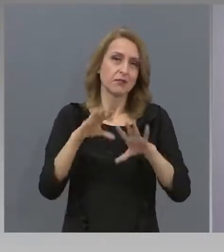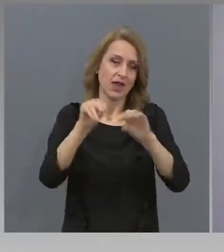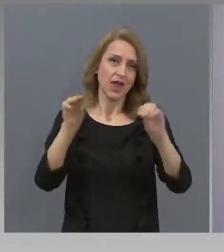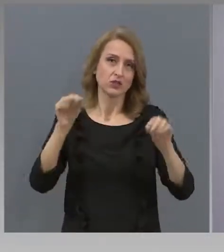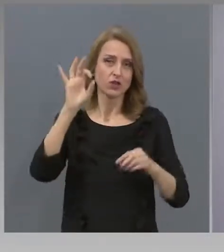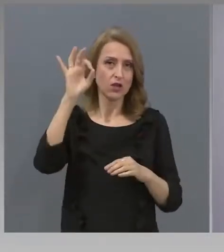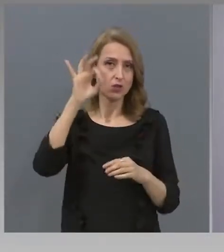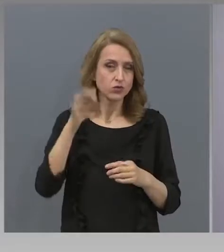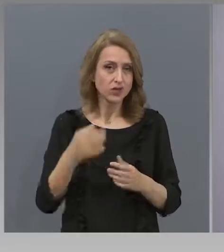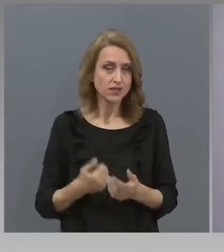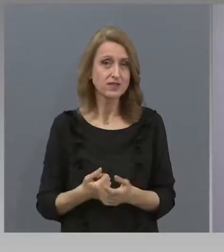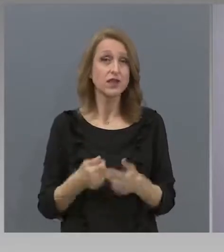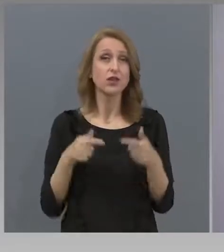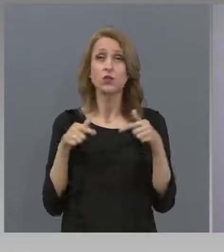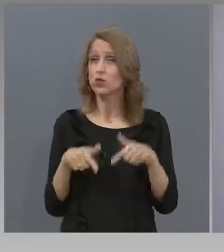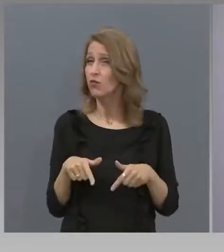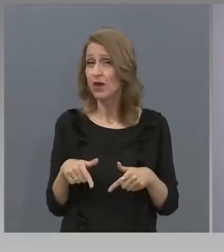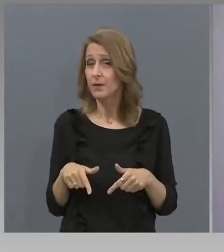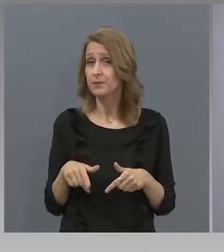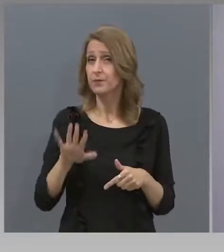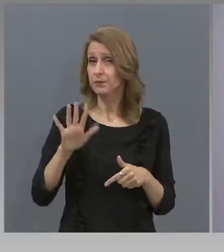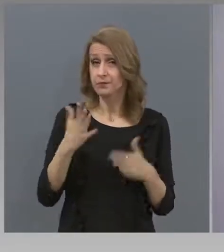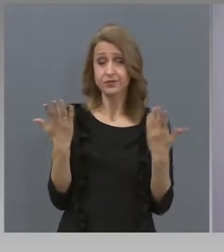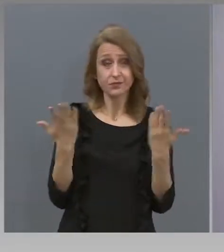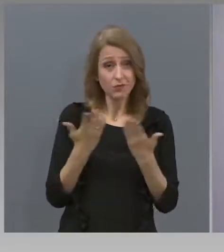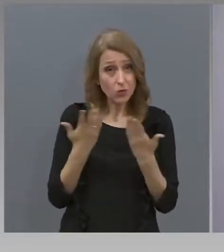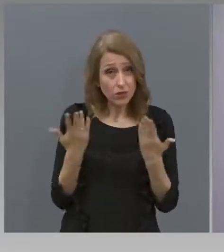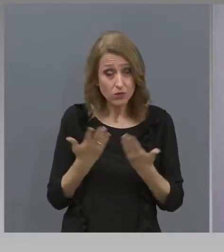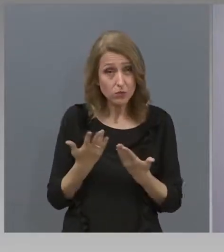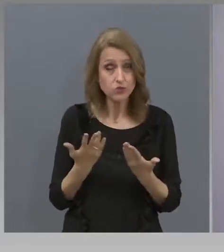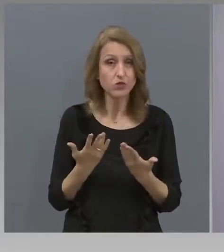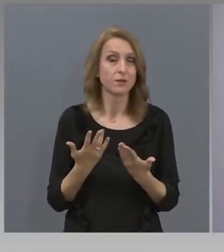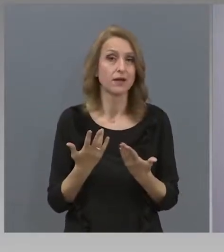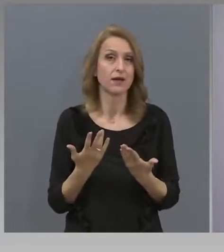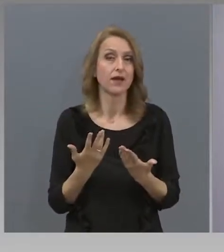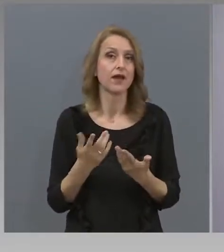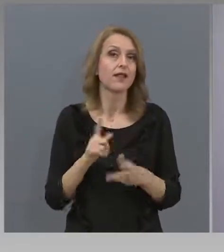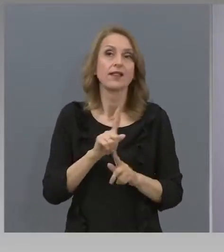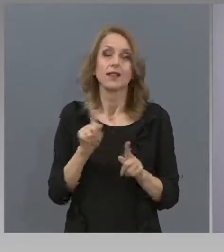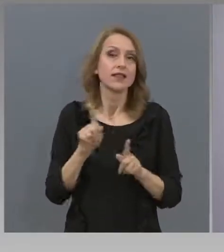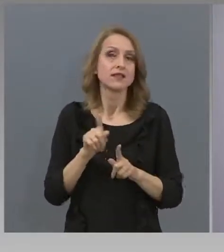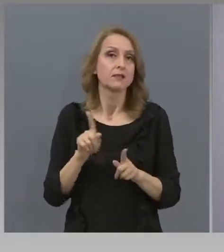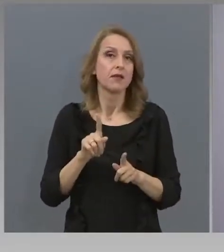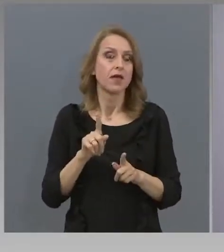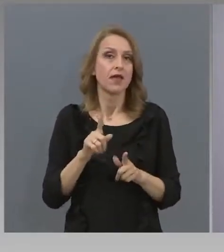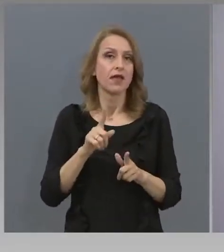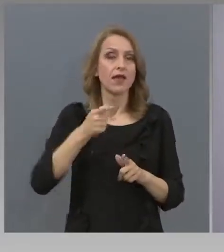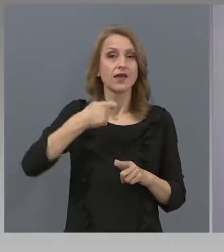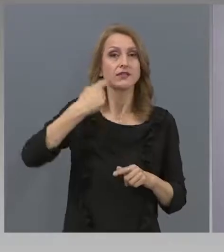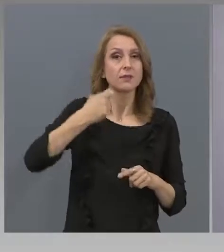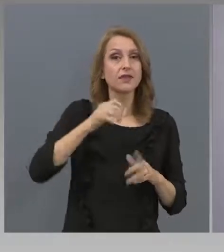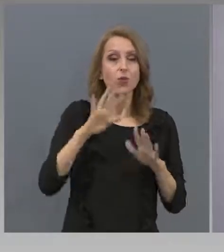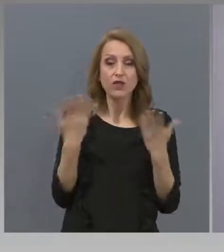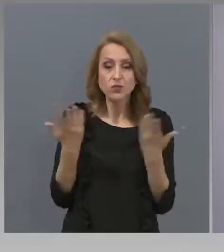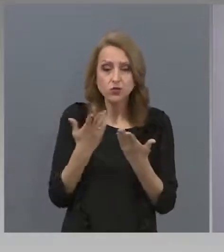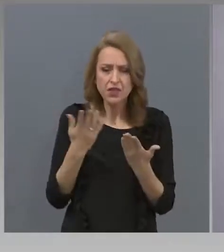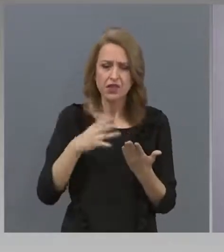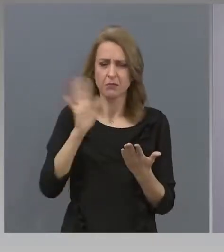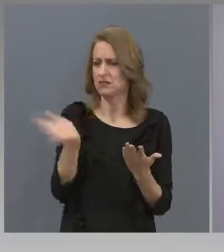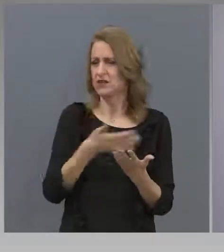това, което учим и за което не сме изпитани, това, което четем